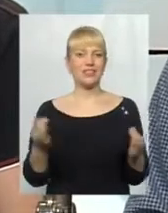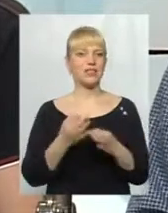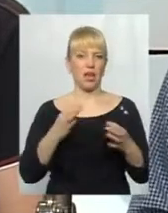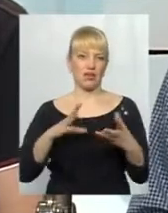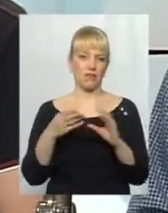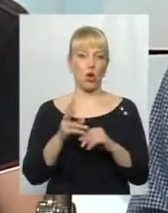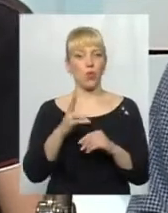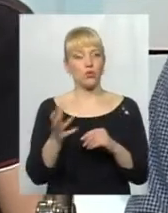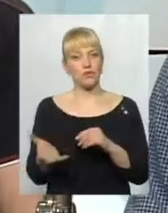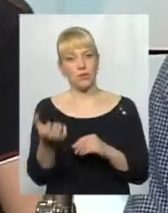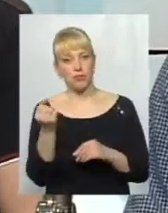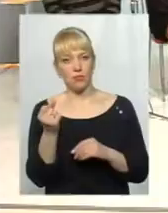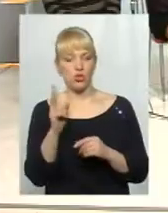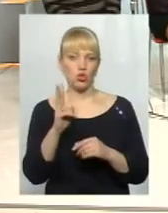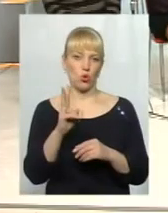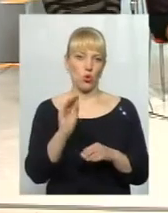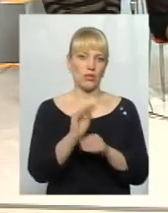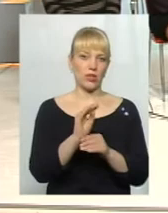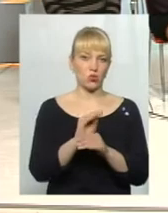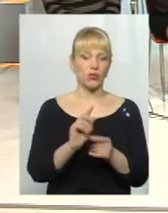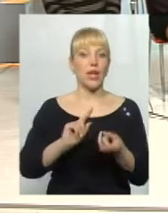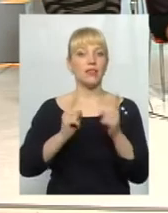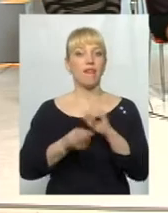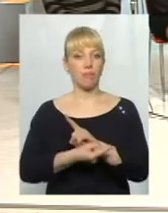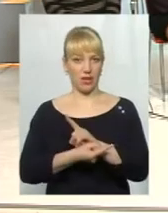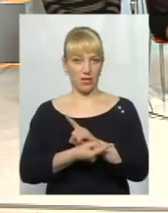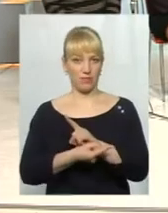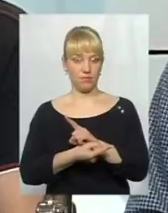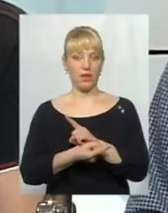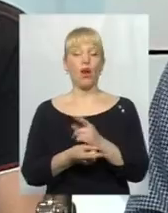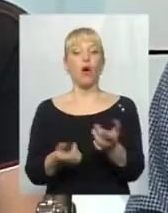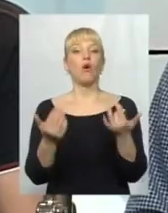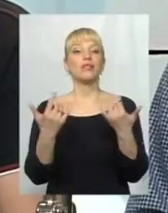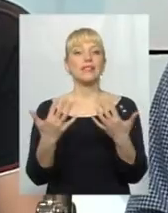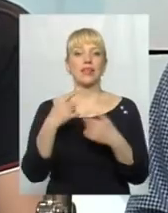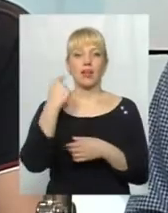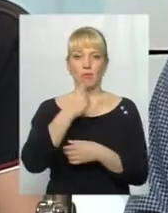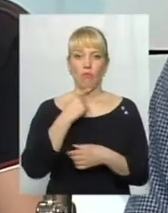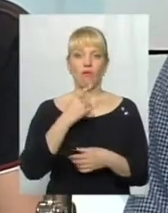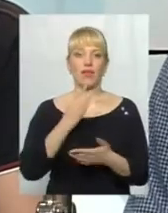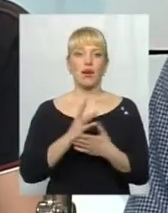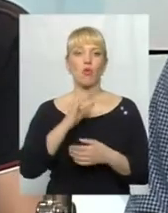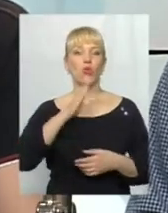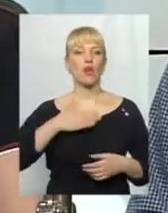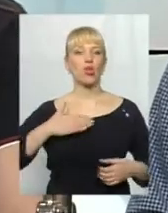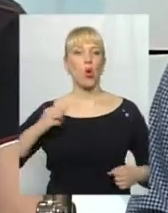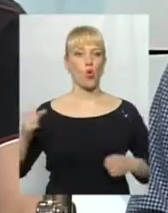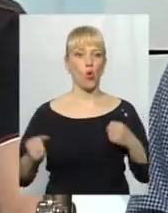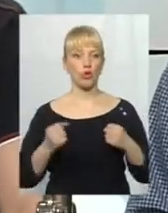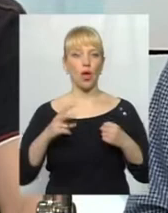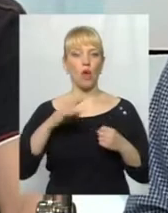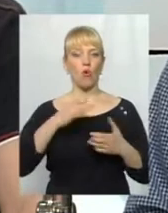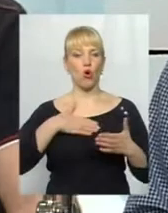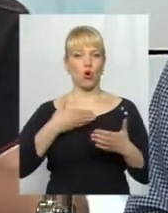когось підтримувати чи когось засуджувати. Сьогодні навпаки. Оскільки мова йде про наших колег по громадській